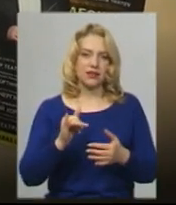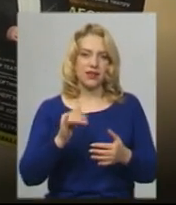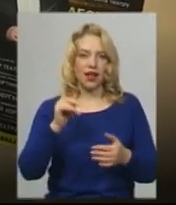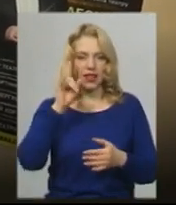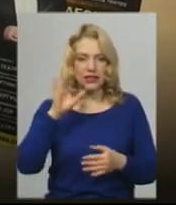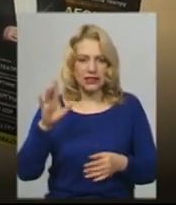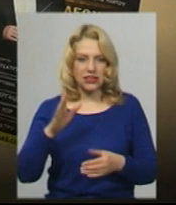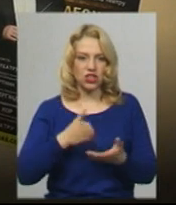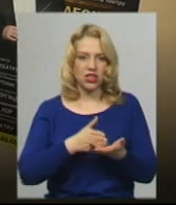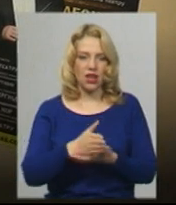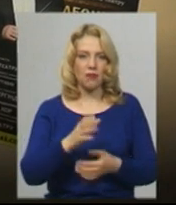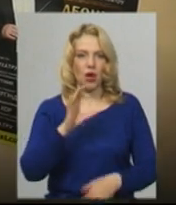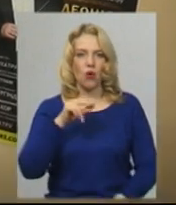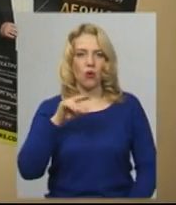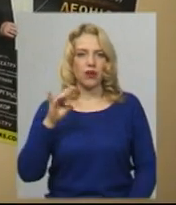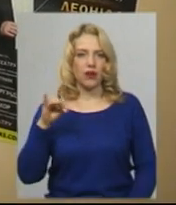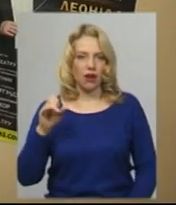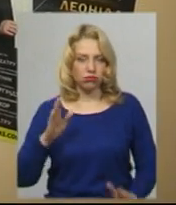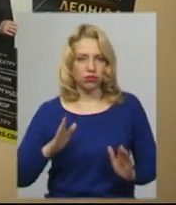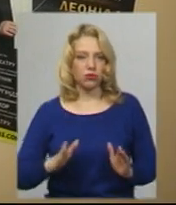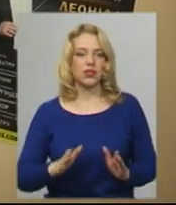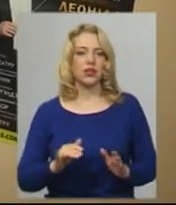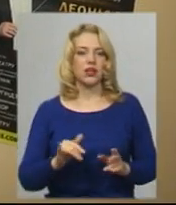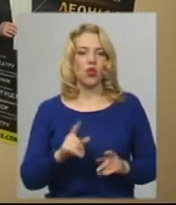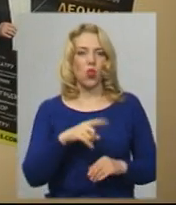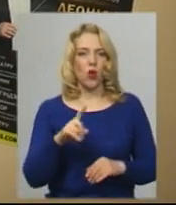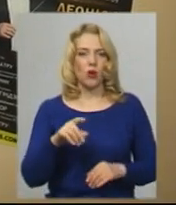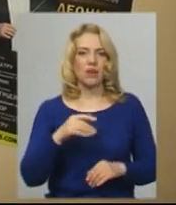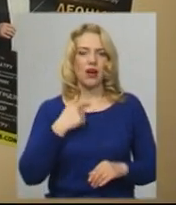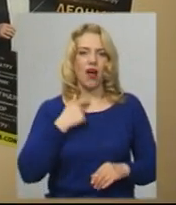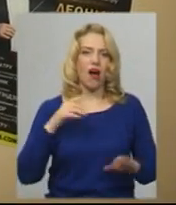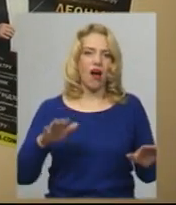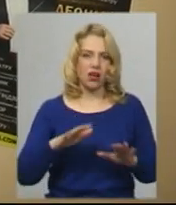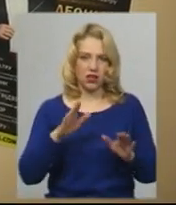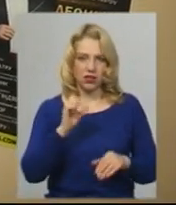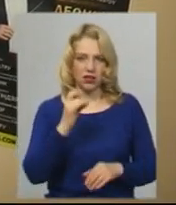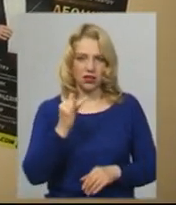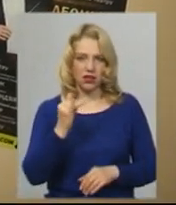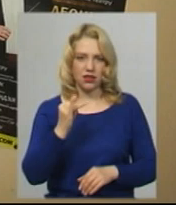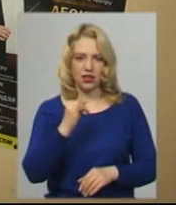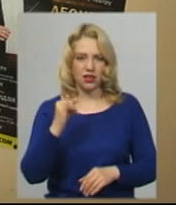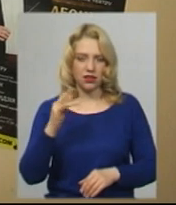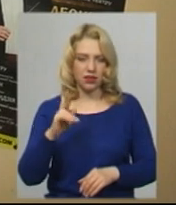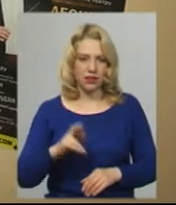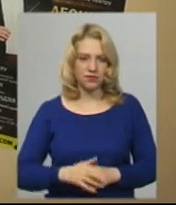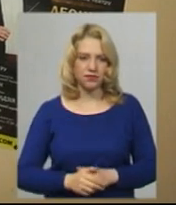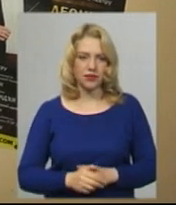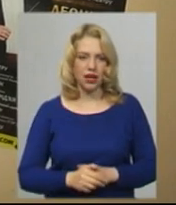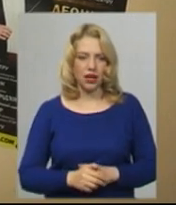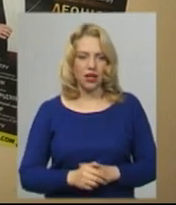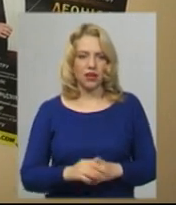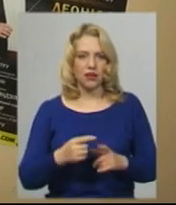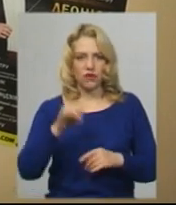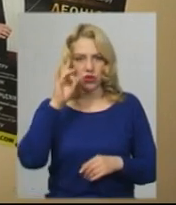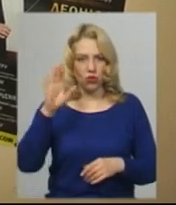із опери Пучіні там буде номер Арія Лауретти. Будуть «Юрайз Майап» – теж така